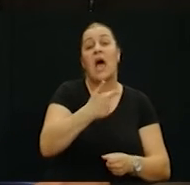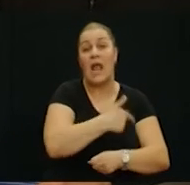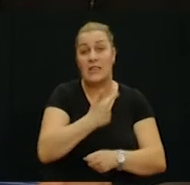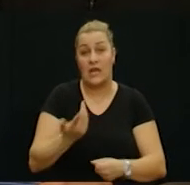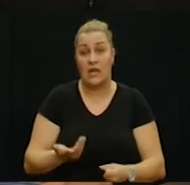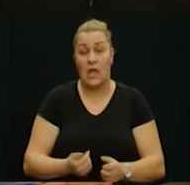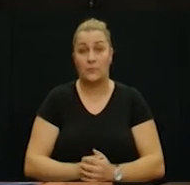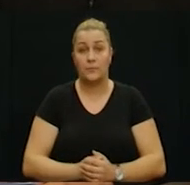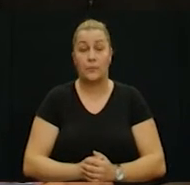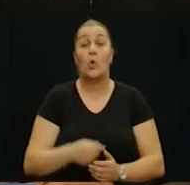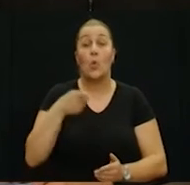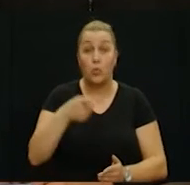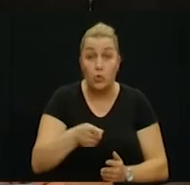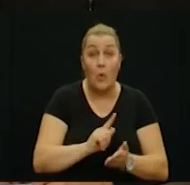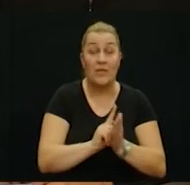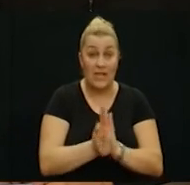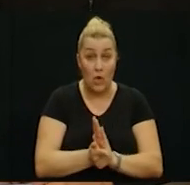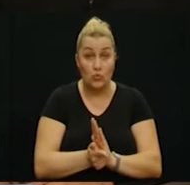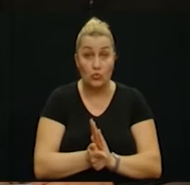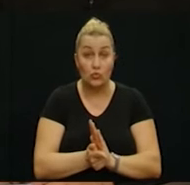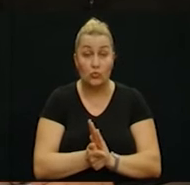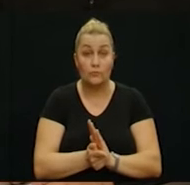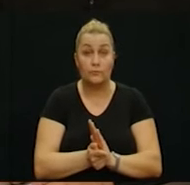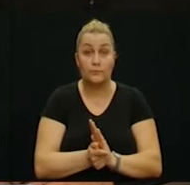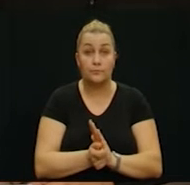brinuti i skrbiti za ranjenike. U tom trenutku